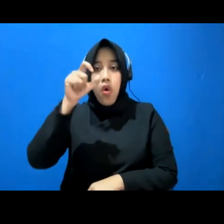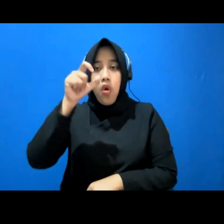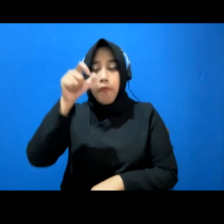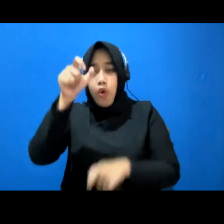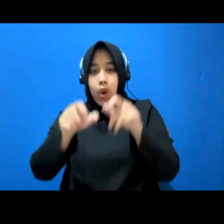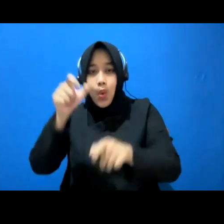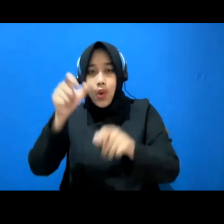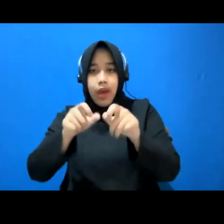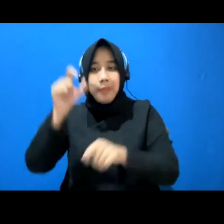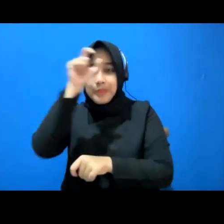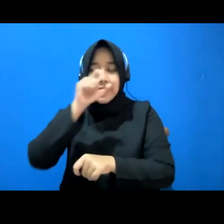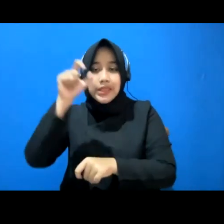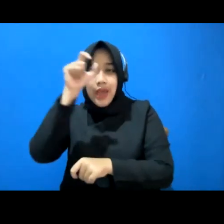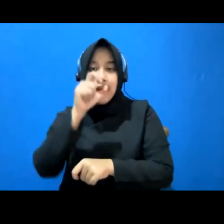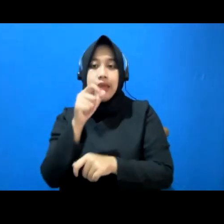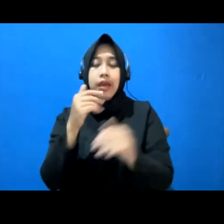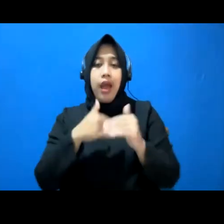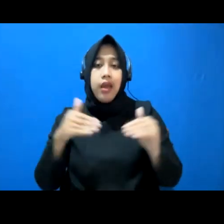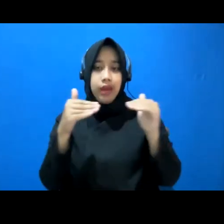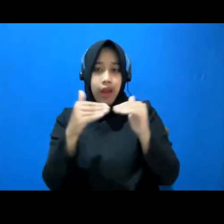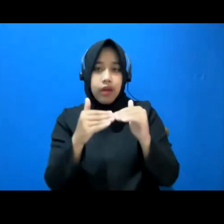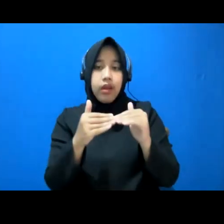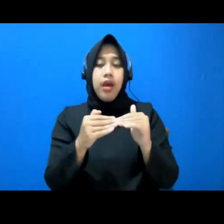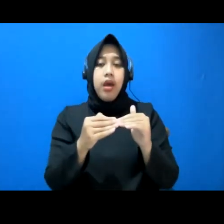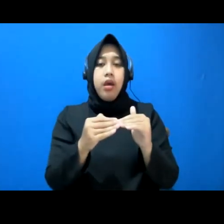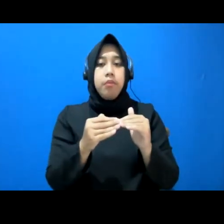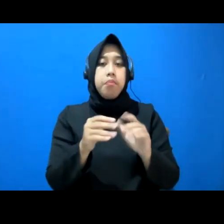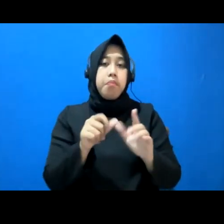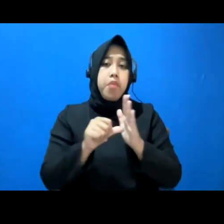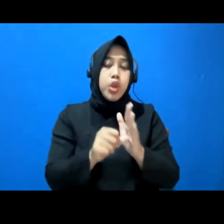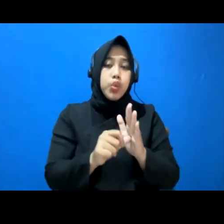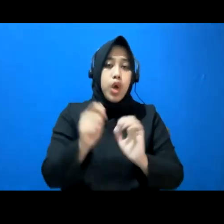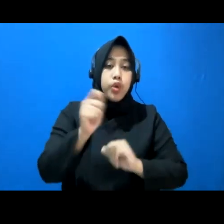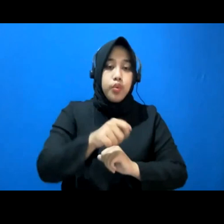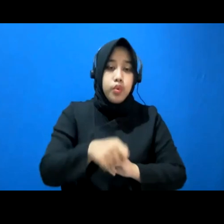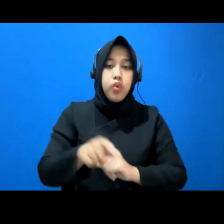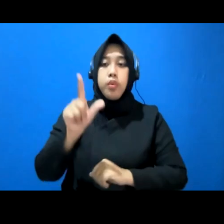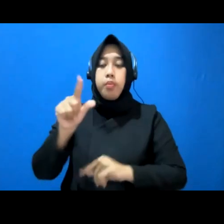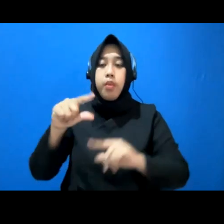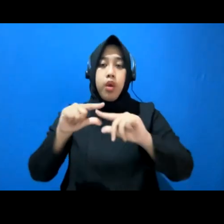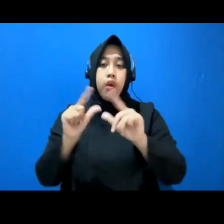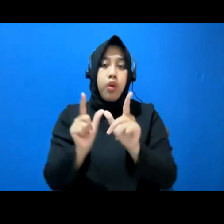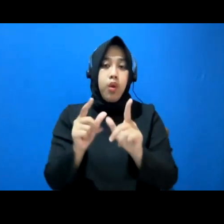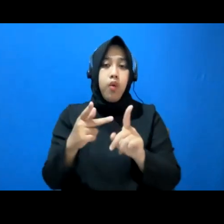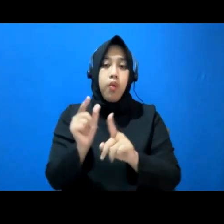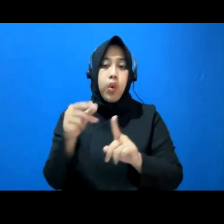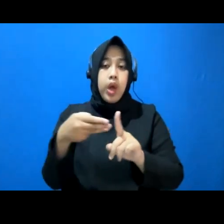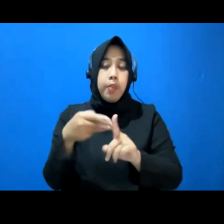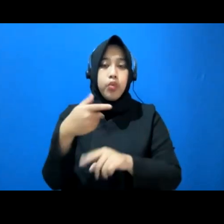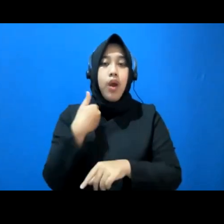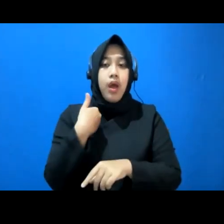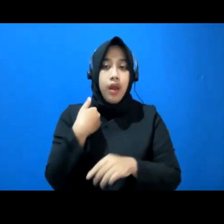hukum, pengguna jasa hukum, itu mengasumsikan bahwa di Low Hub itu sudah tersedia yang namanya